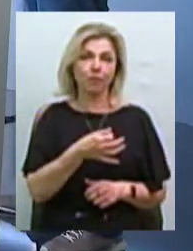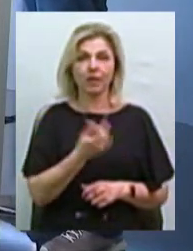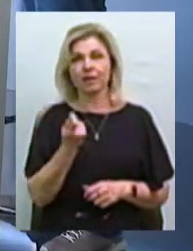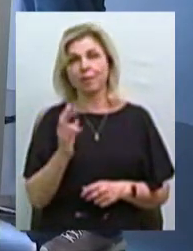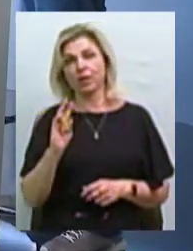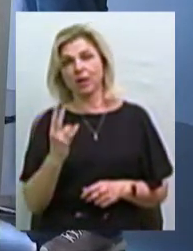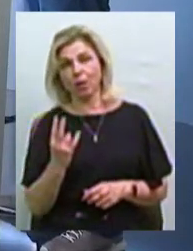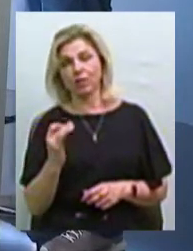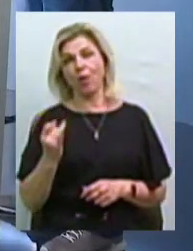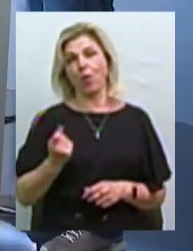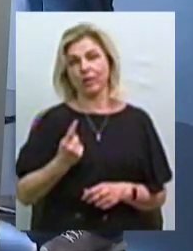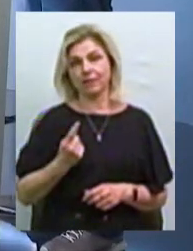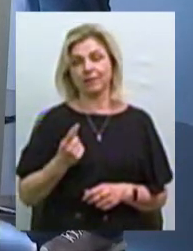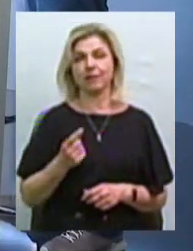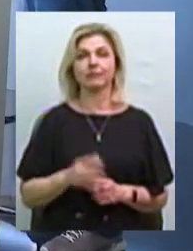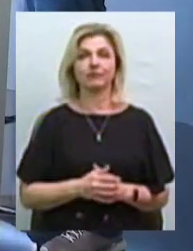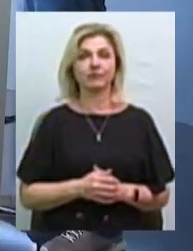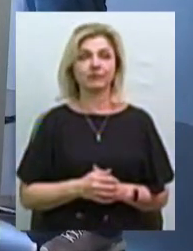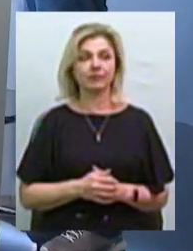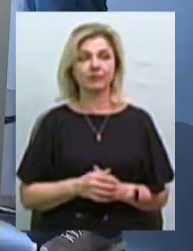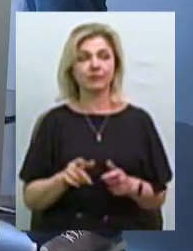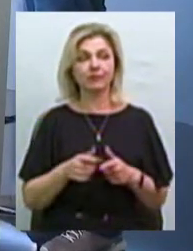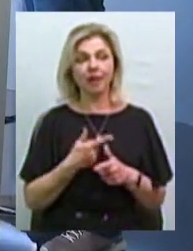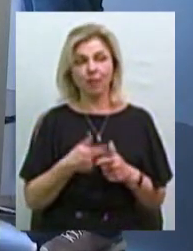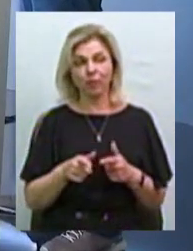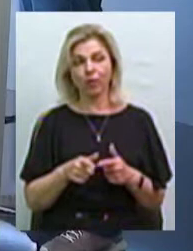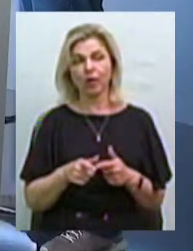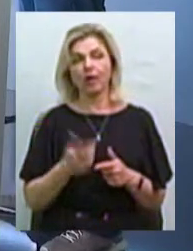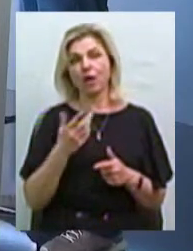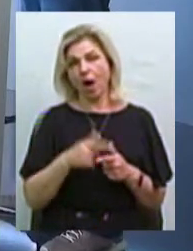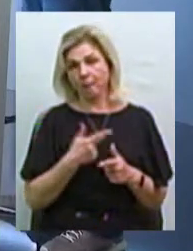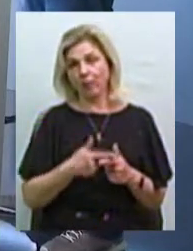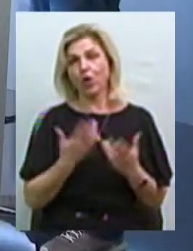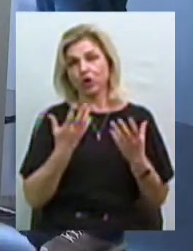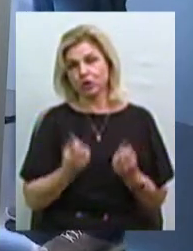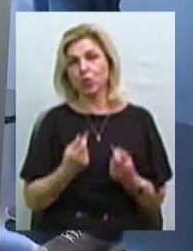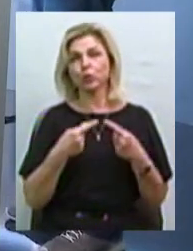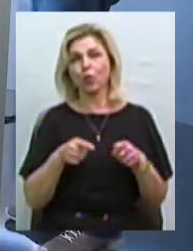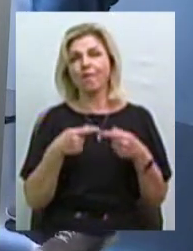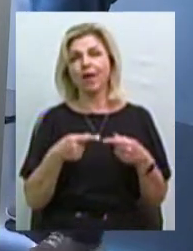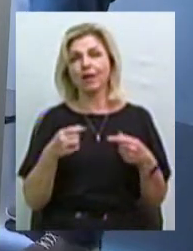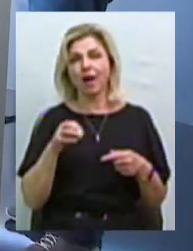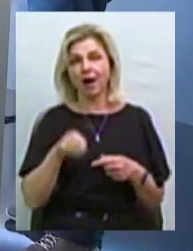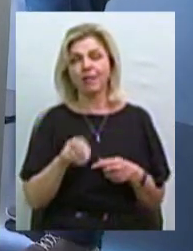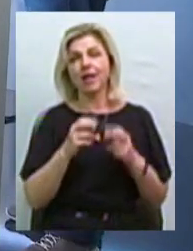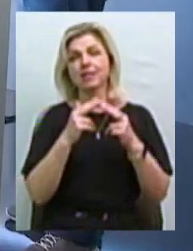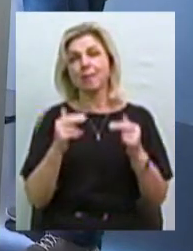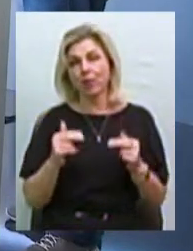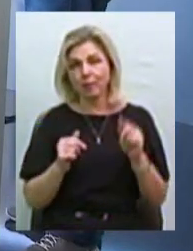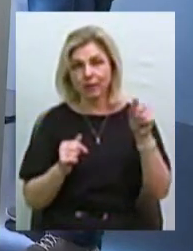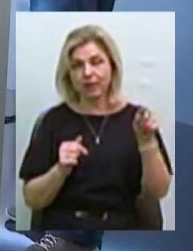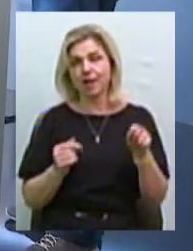Миколаївській. У Одеській. Трошки у Одеській. Або ще такий варіант, як у Дніпропетровській,